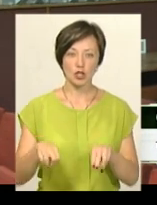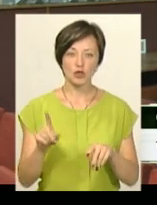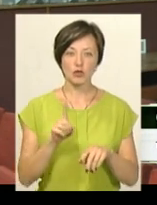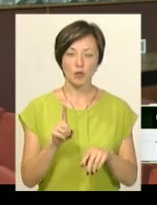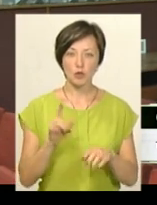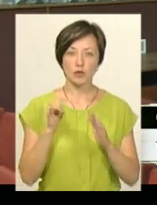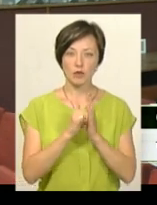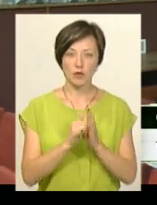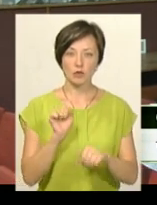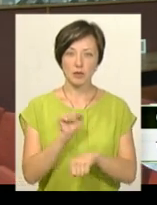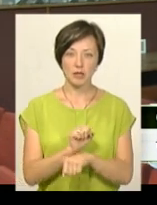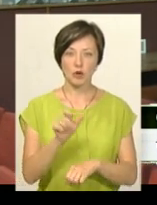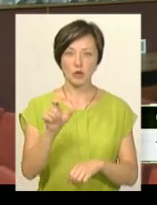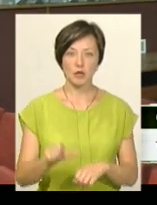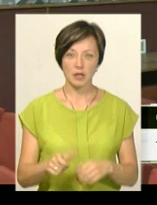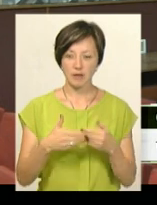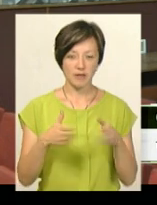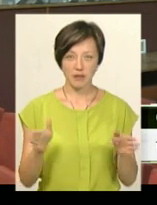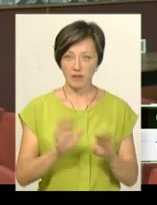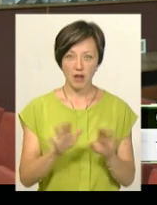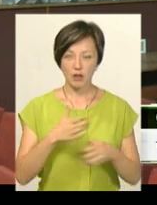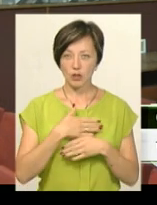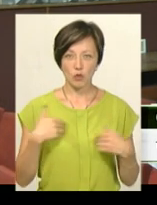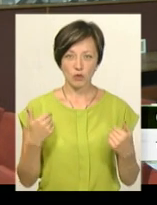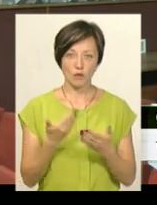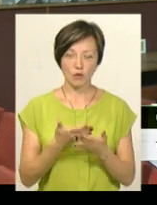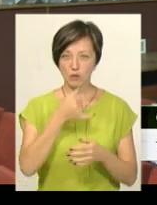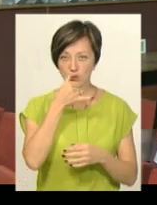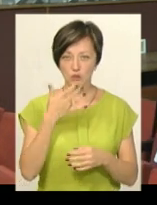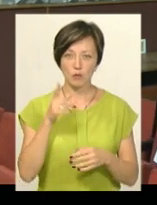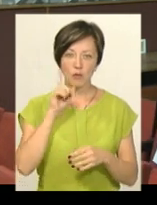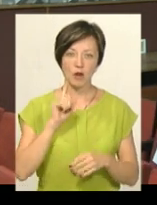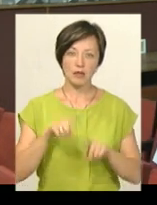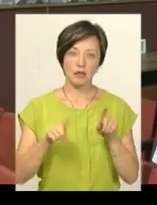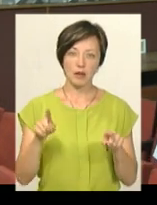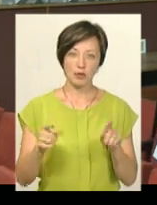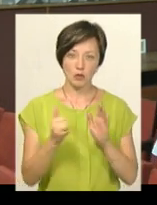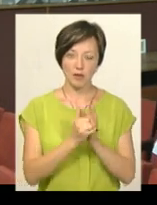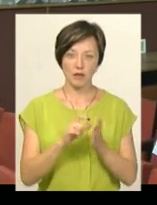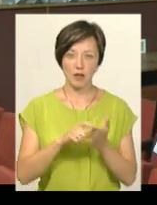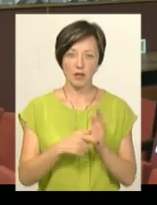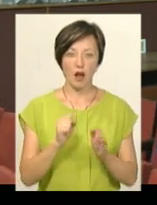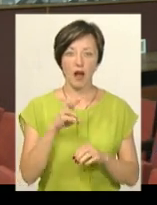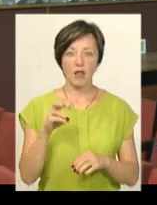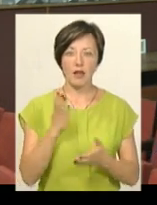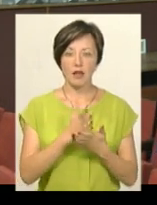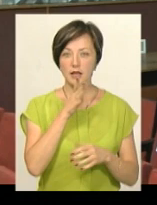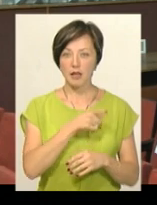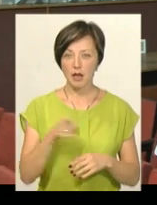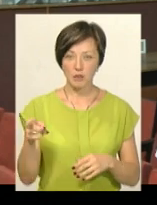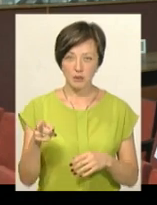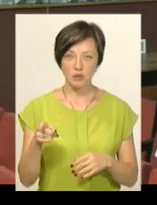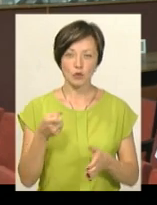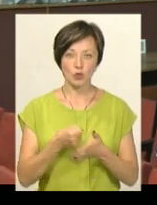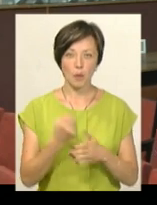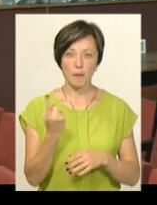для того, щоб встановити, зупинити, людина дверей не відкриває, вона не хоче, от ми не можемо поки деякісь, які поставити. Але в нас є терміни, є термін, яка